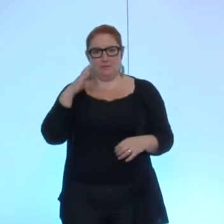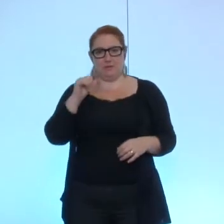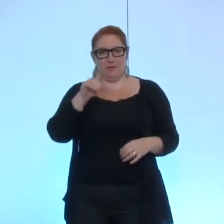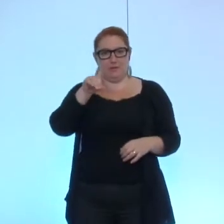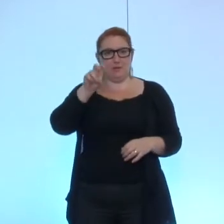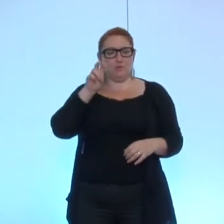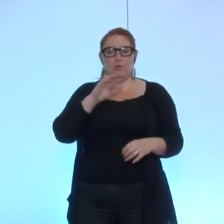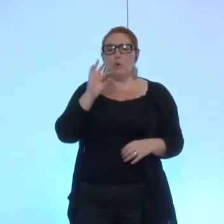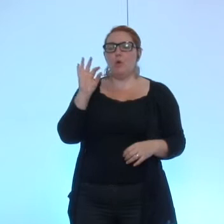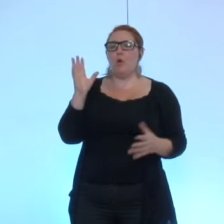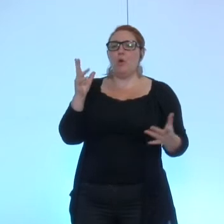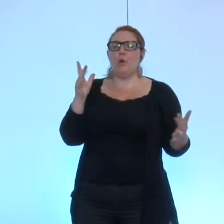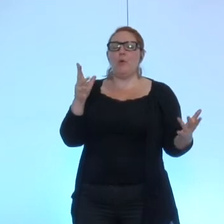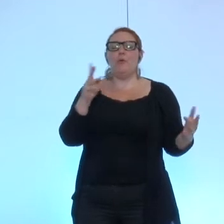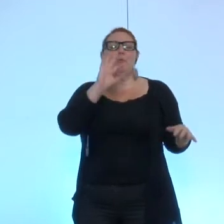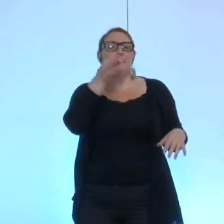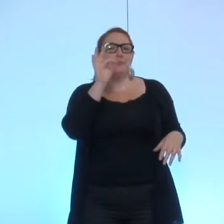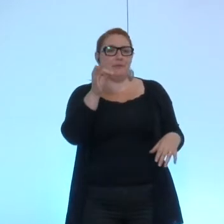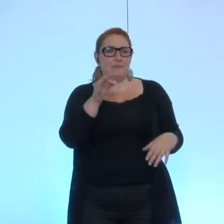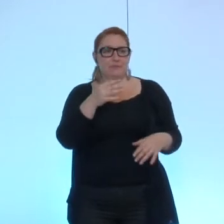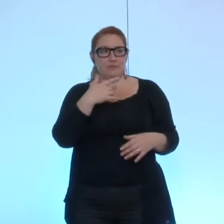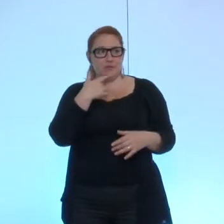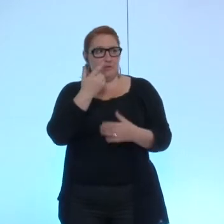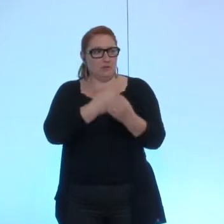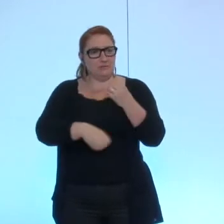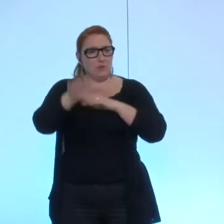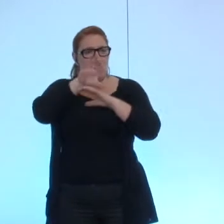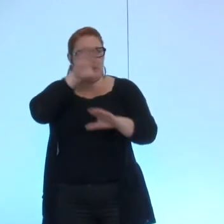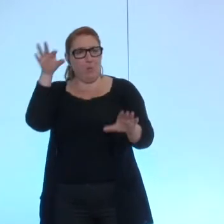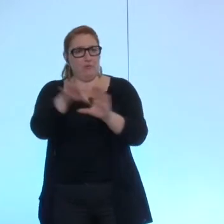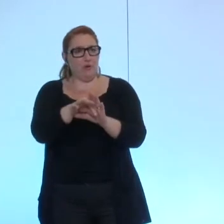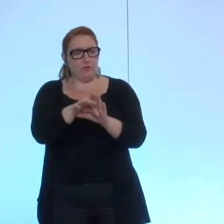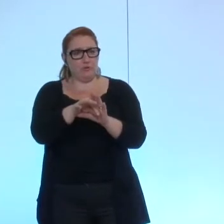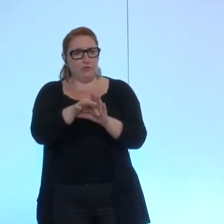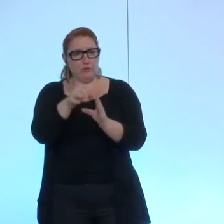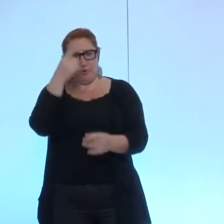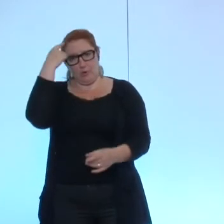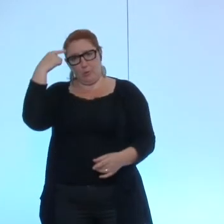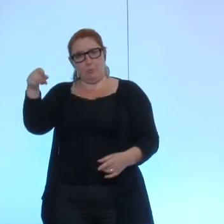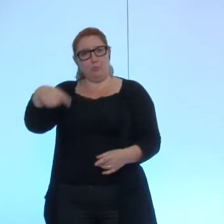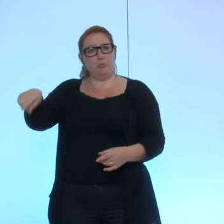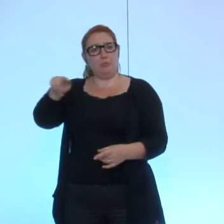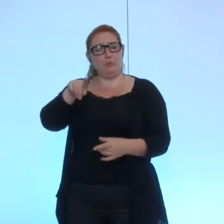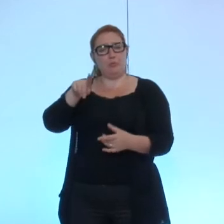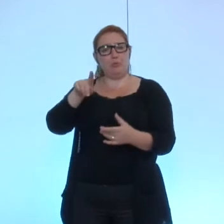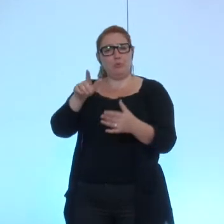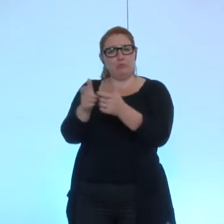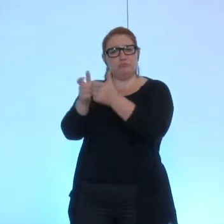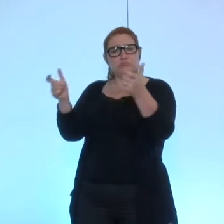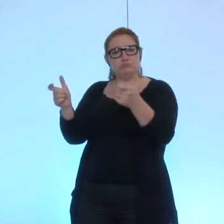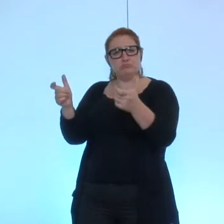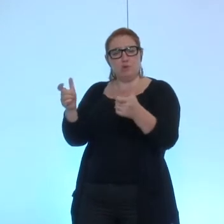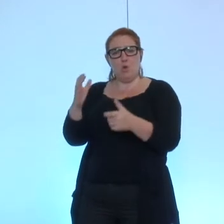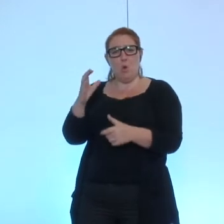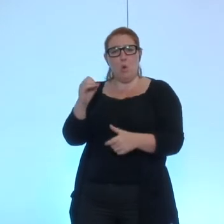oui il s'agit de voter un complément pour la copro pour un organisme qui s'appelle